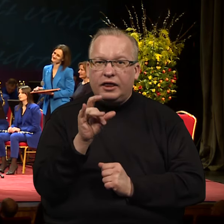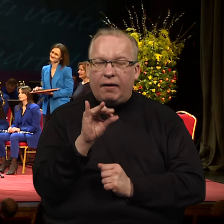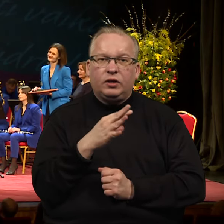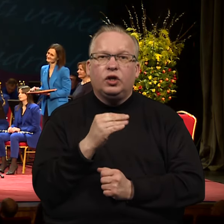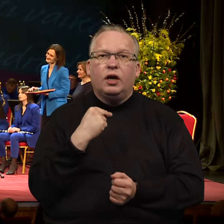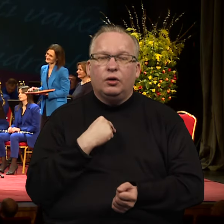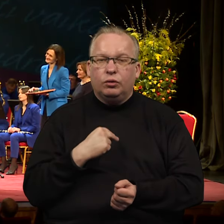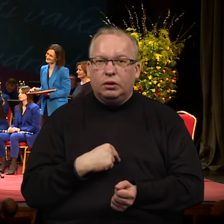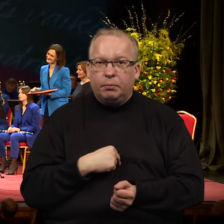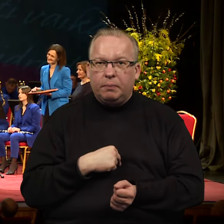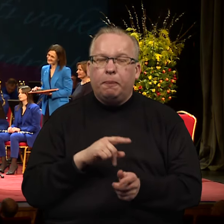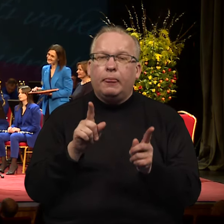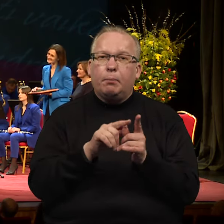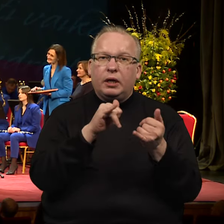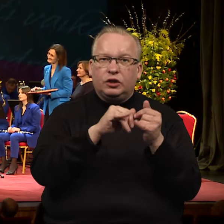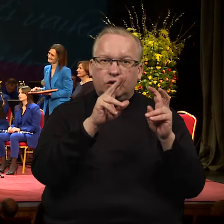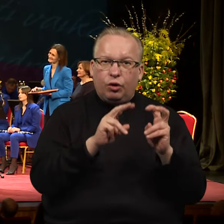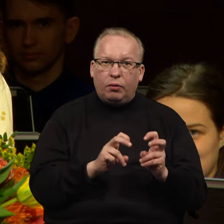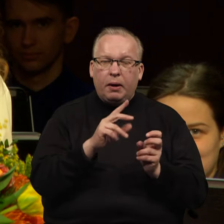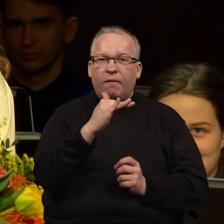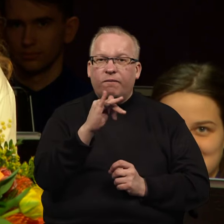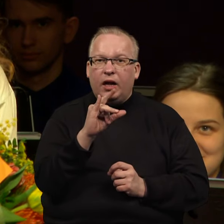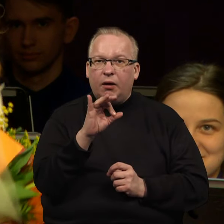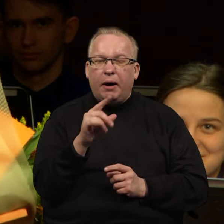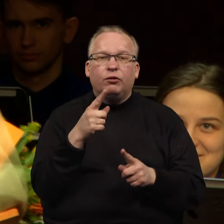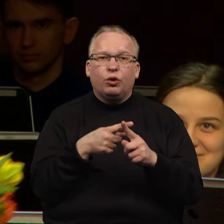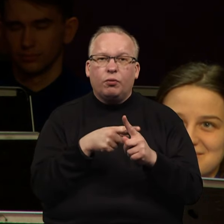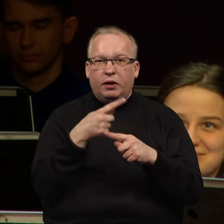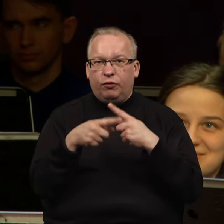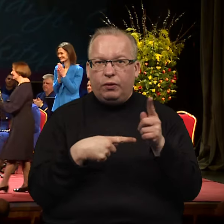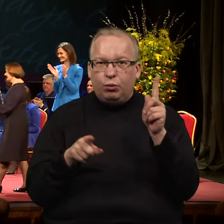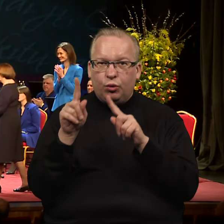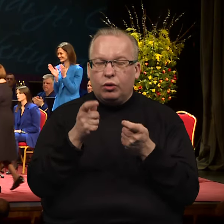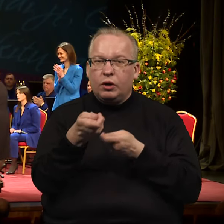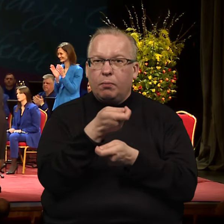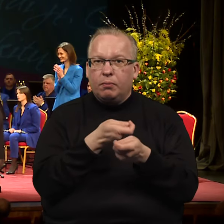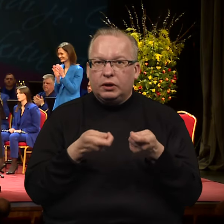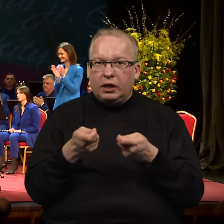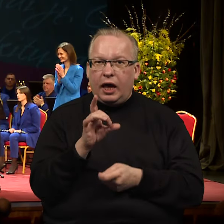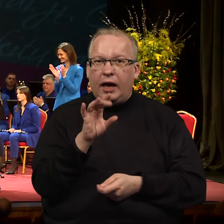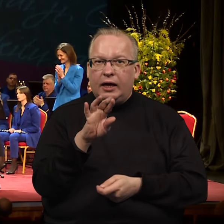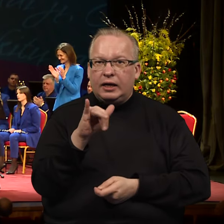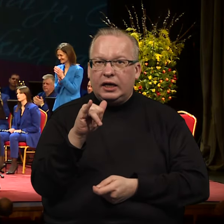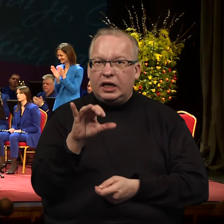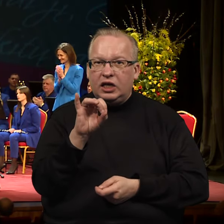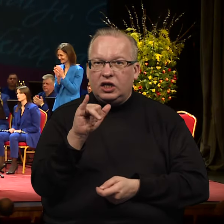dvasininkas, filantropas Saulius Filipavičius, dokumentinių filmų kurėja verslininkė Daiva Grikšienė.